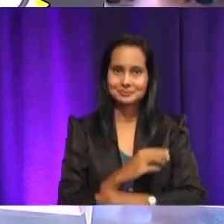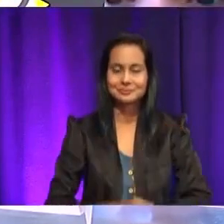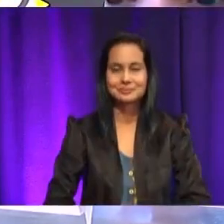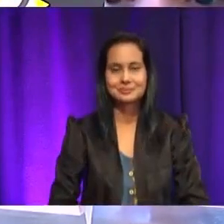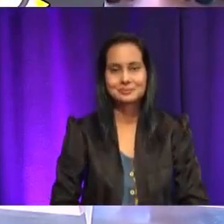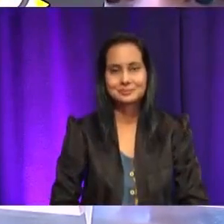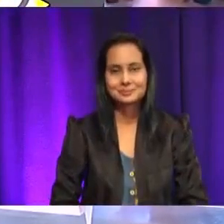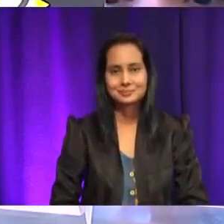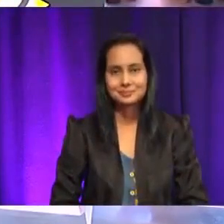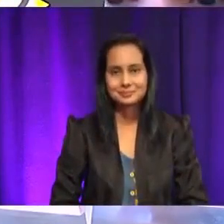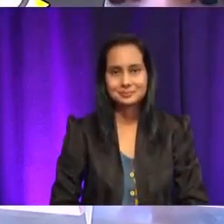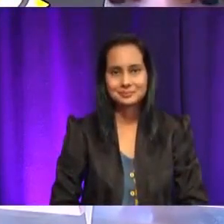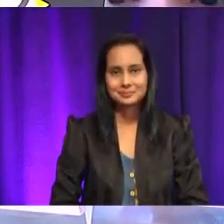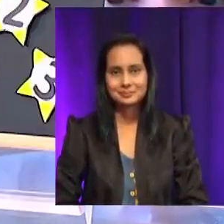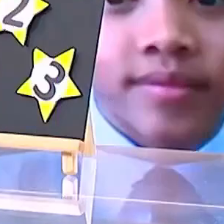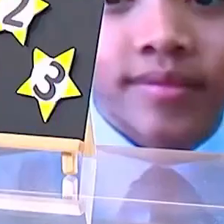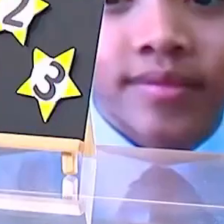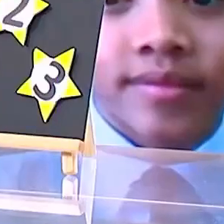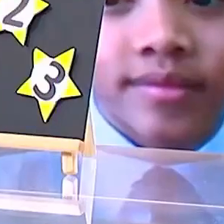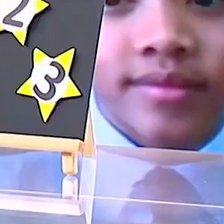bersama kami dalam Didik TV KPM.